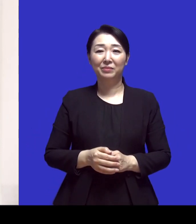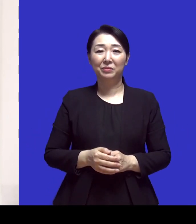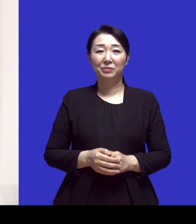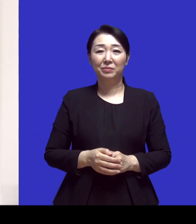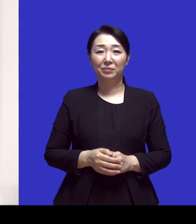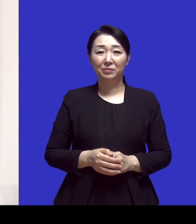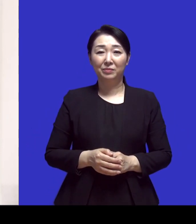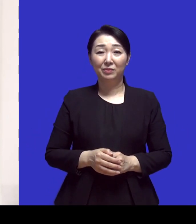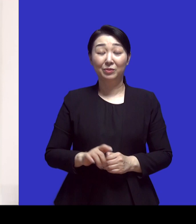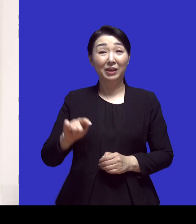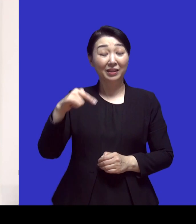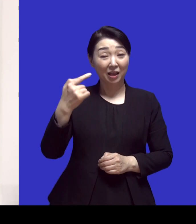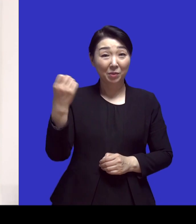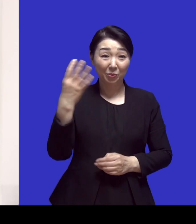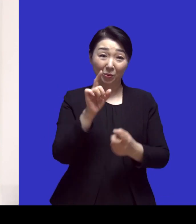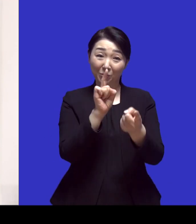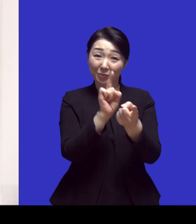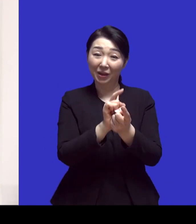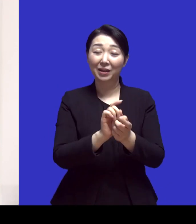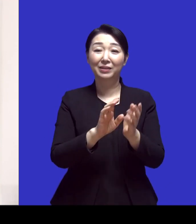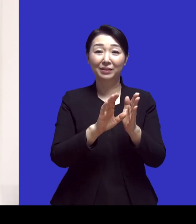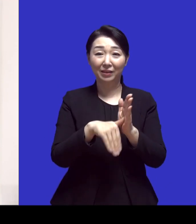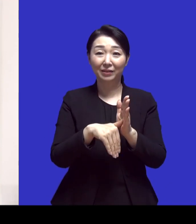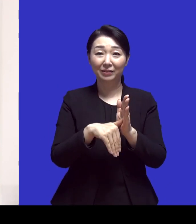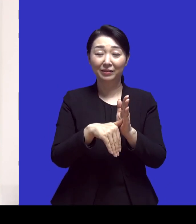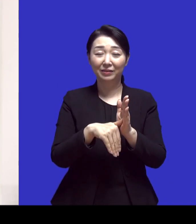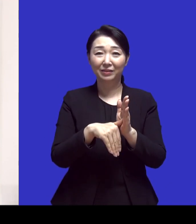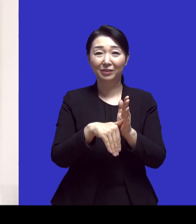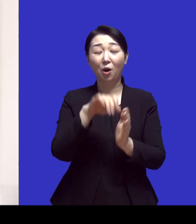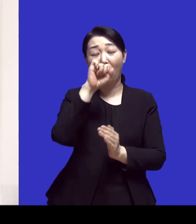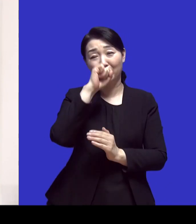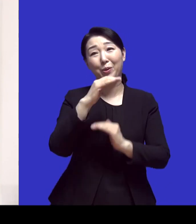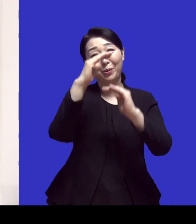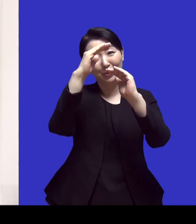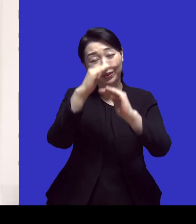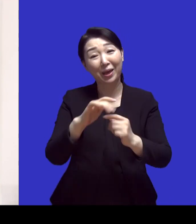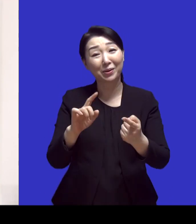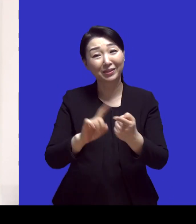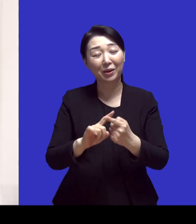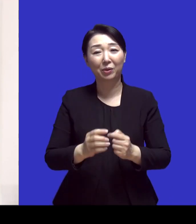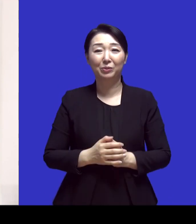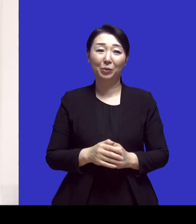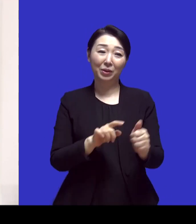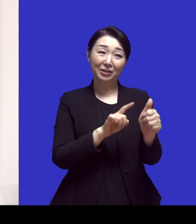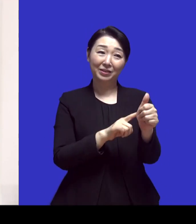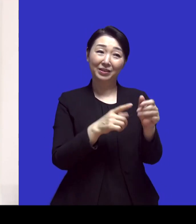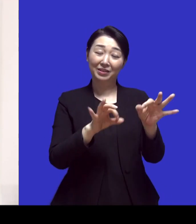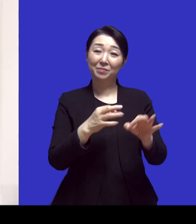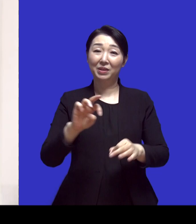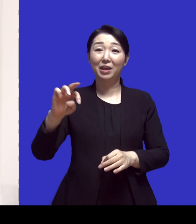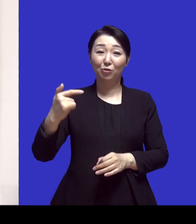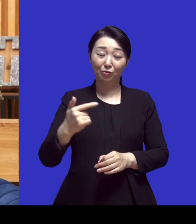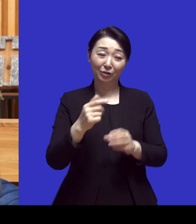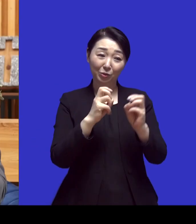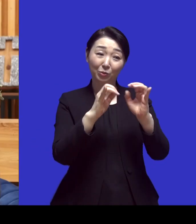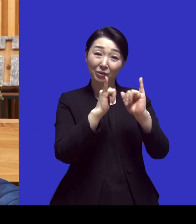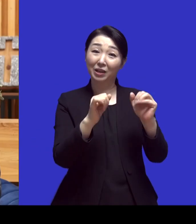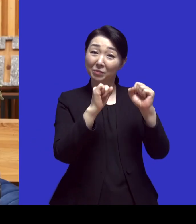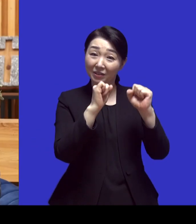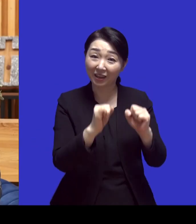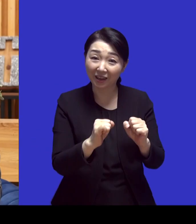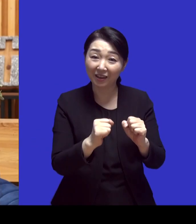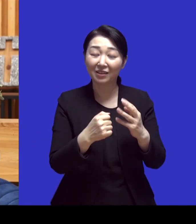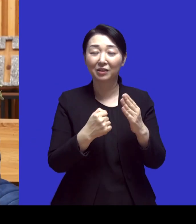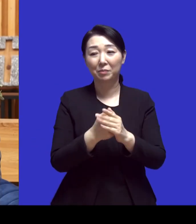다음번에 혹시 저희가 또 뵙게 되면 더 좋은 소식으로 그리고 김태훈 선교사님 같은 분이 계셨기 때문에 이